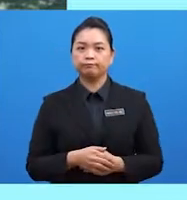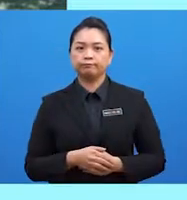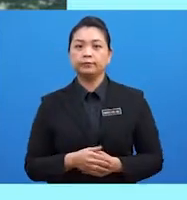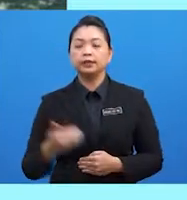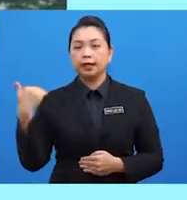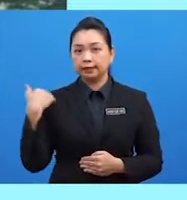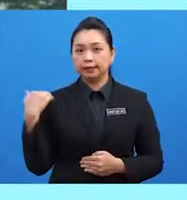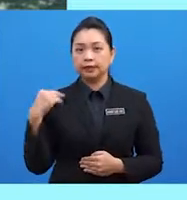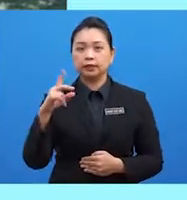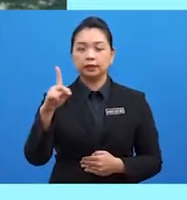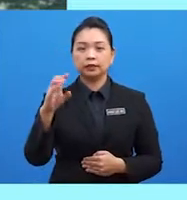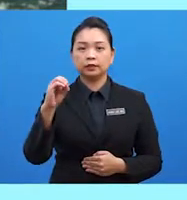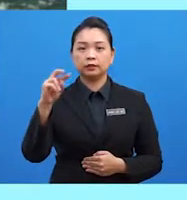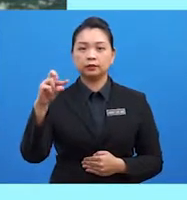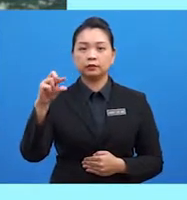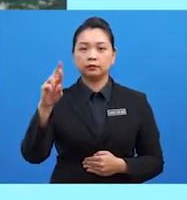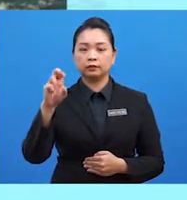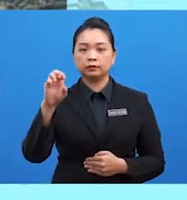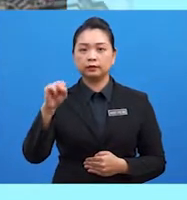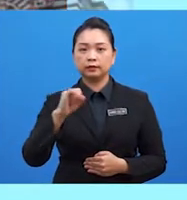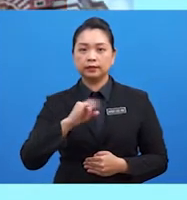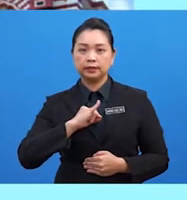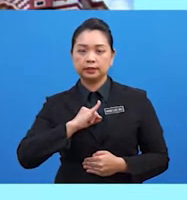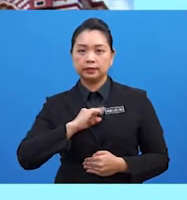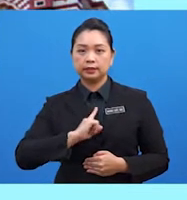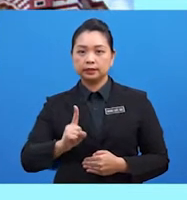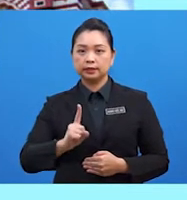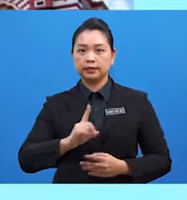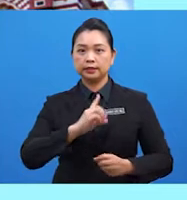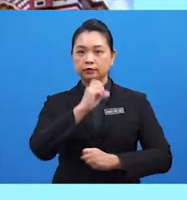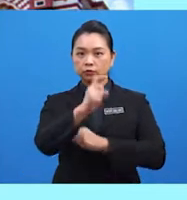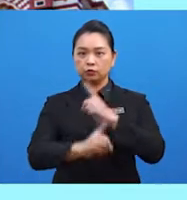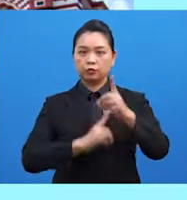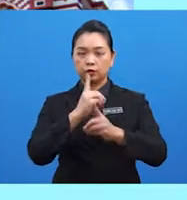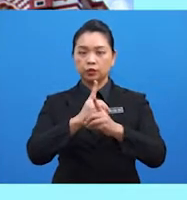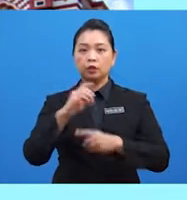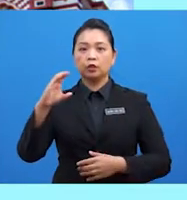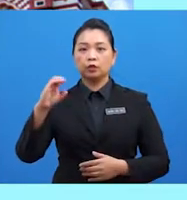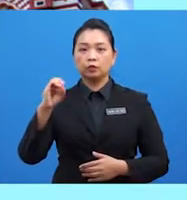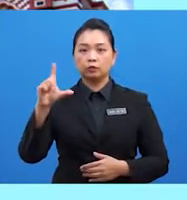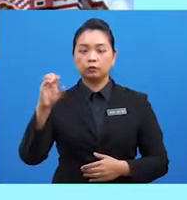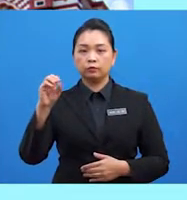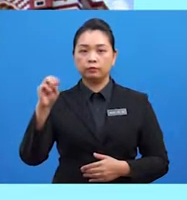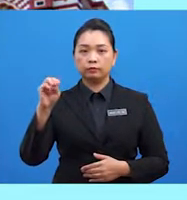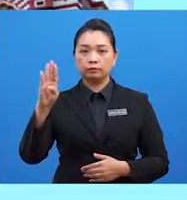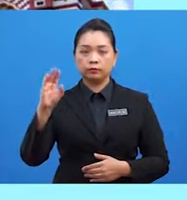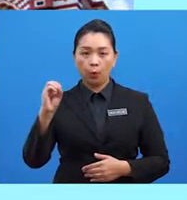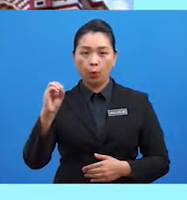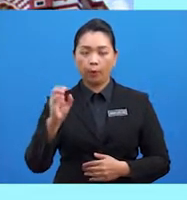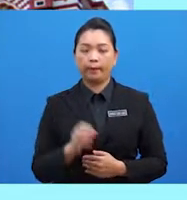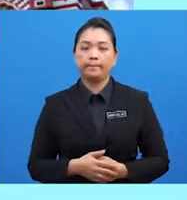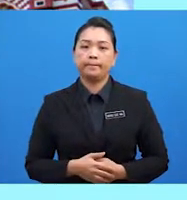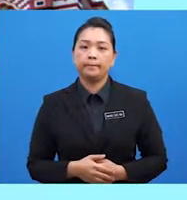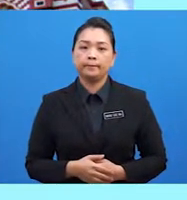Mengadakan Kongres Islam Sedunia di Kolombo 1982 iaitu seminar